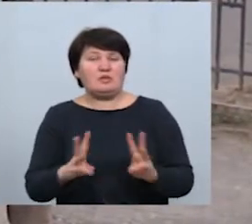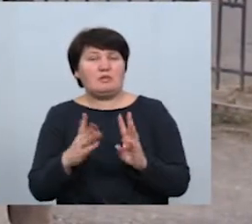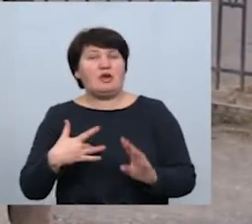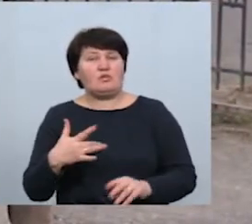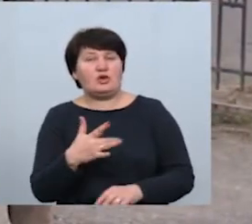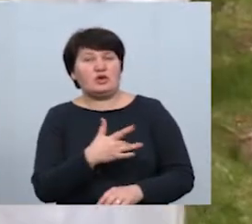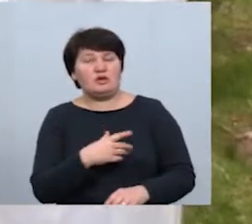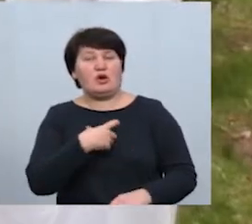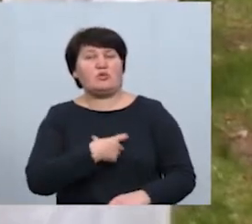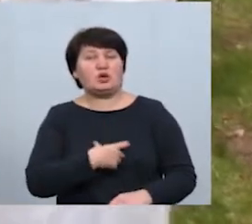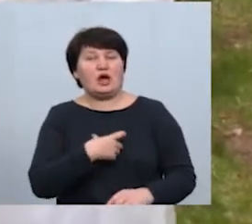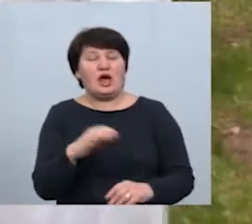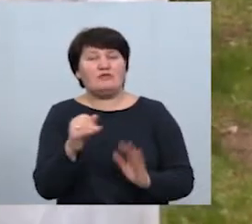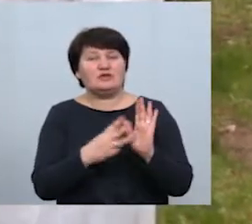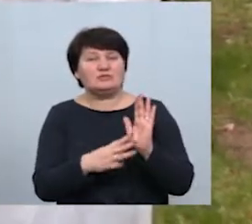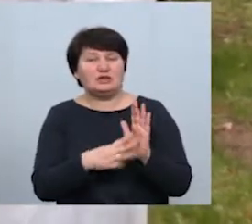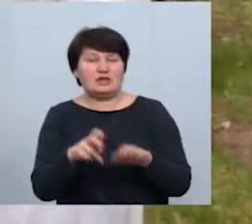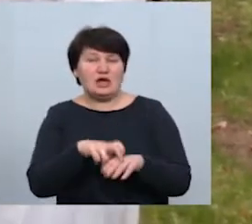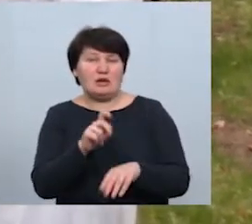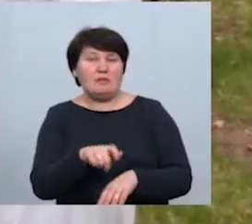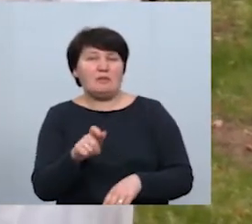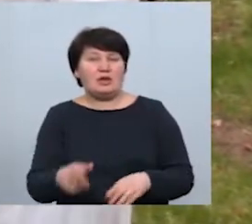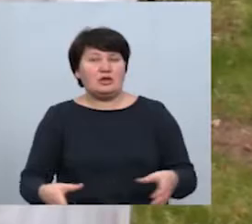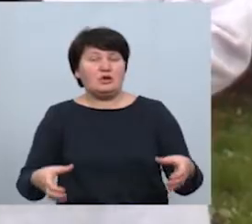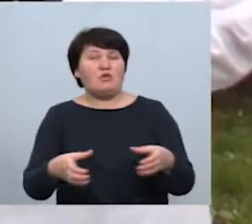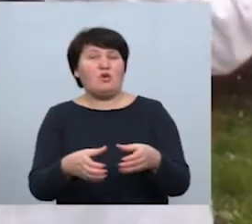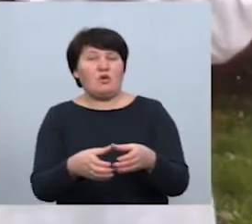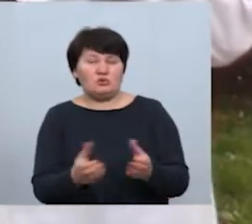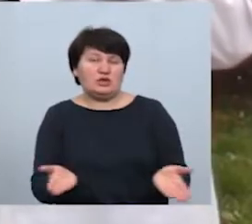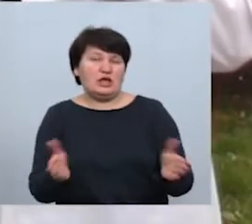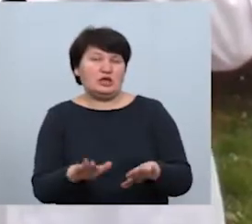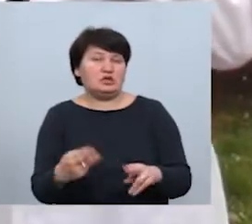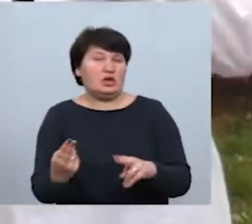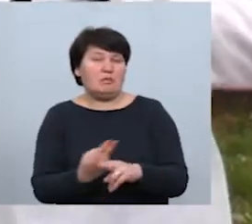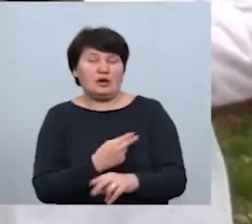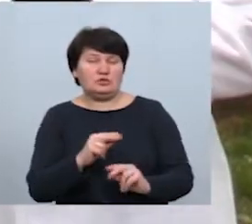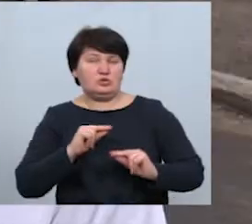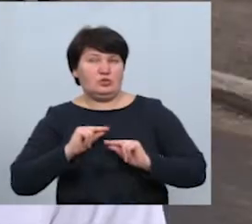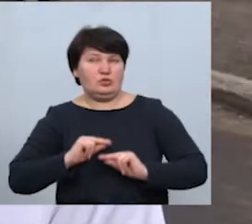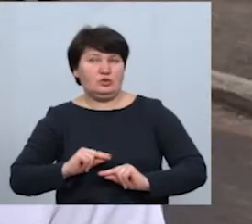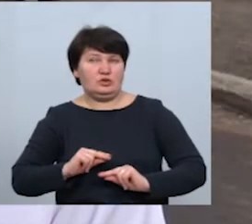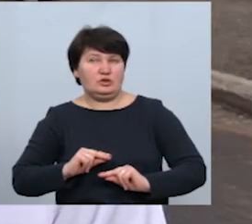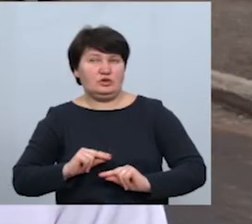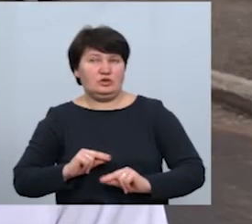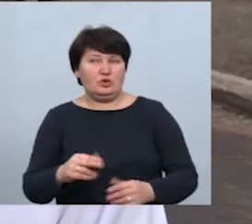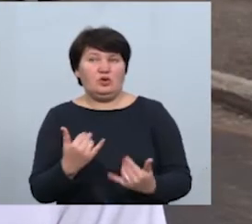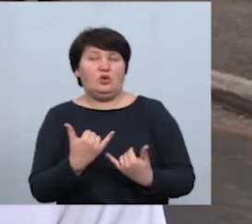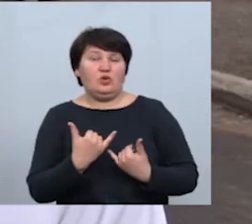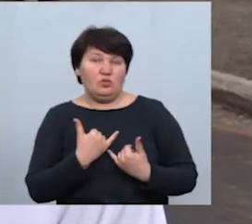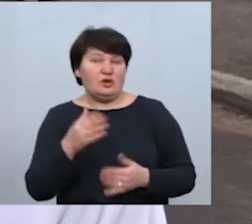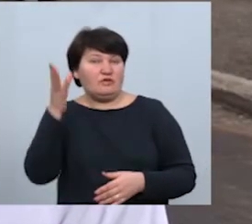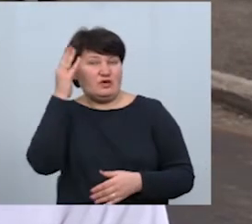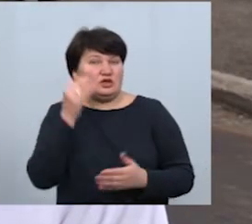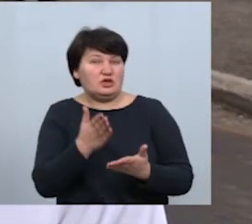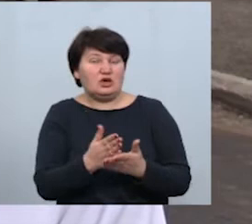бронхітами. А 80 медиків пульмонологічного корпусу залишаться без роботи. У мене таке склавалося, що вони не